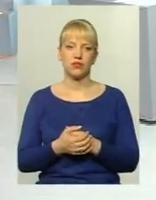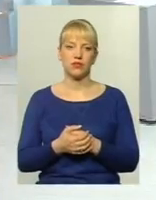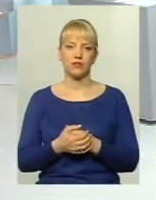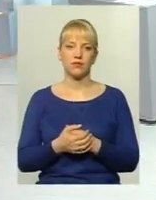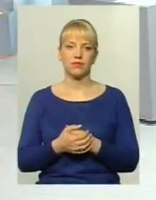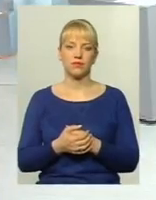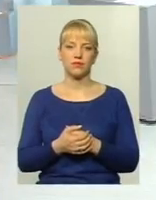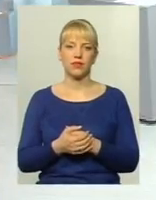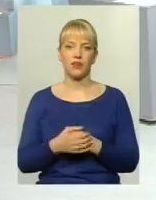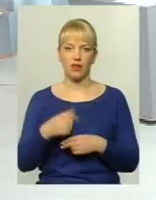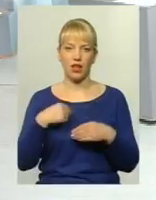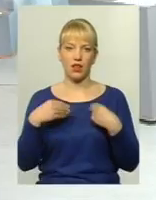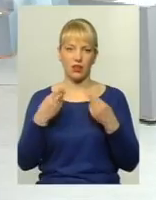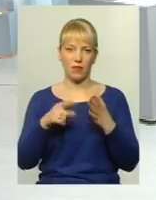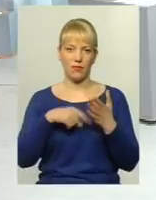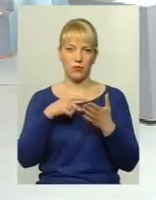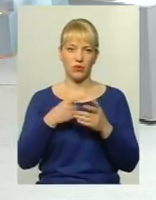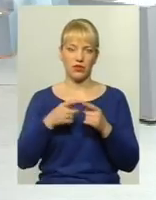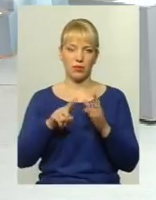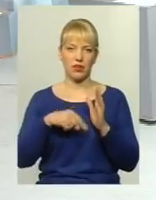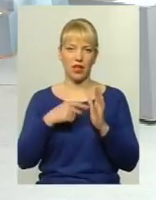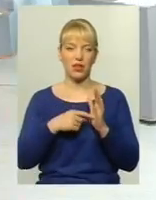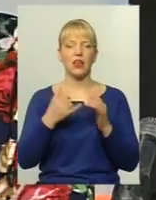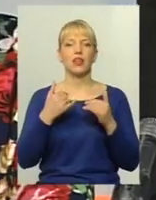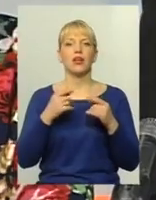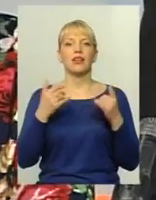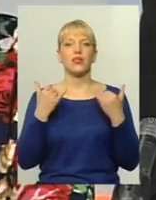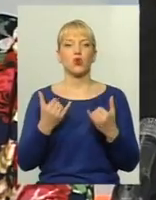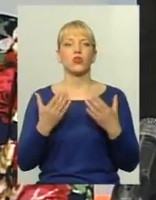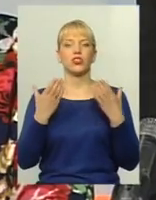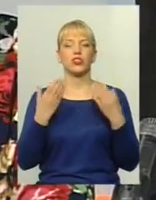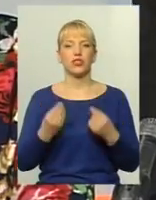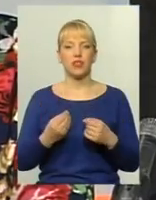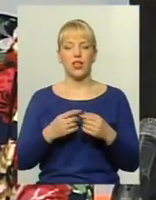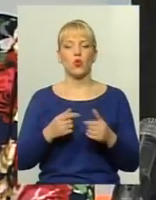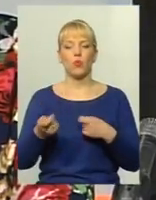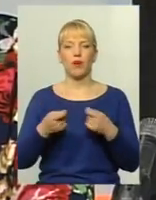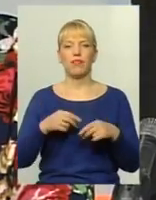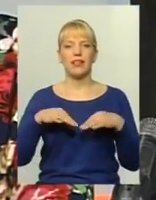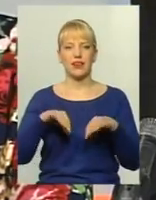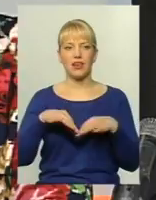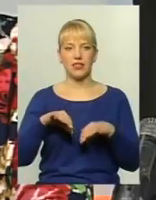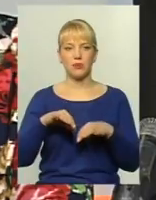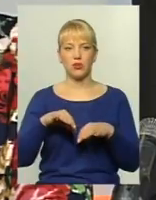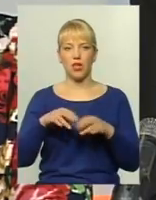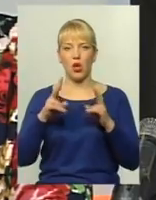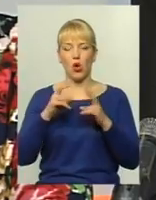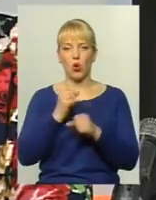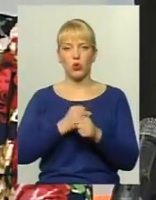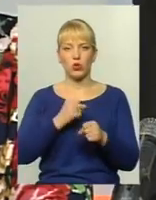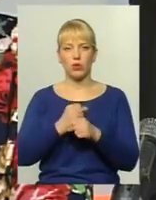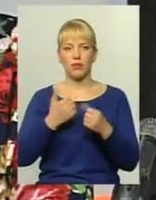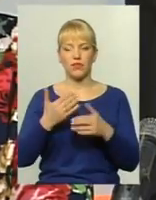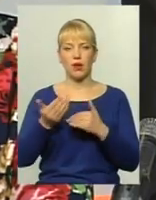Я надам відповідь на дане запитання. Річ в тому, що на сьогоднішній день управління транспортом розроблена вже